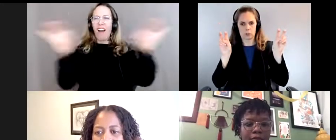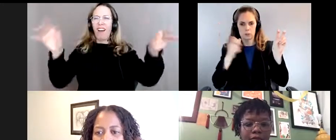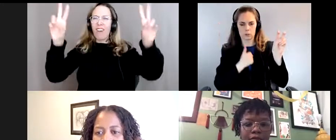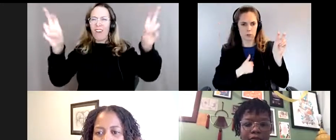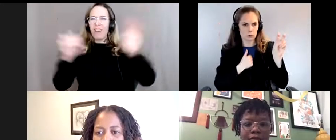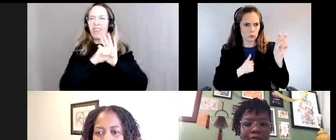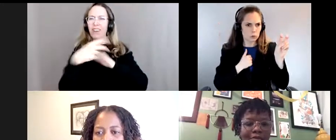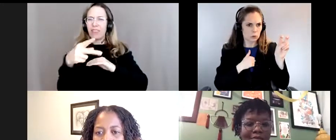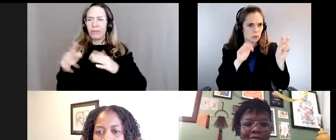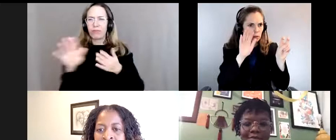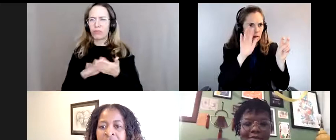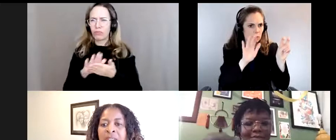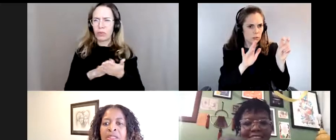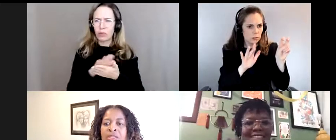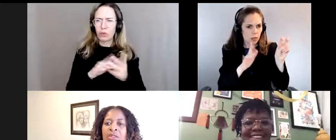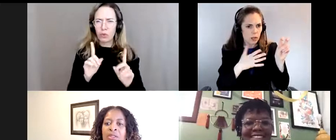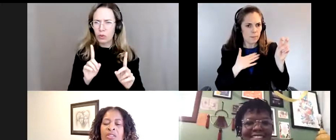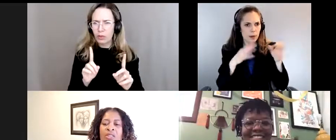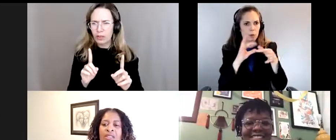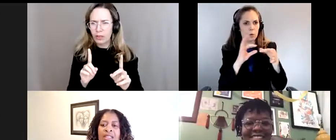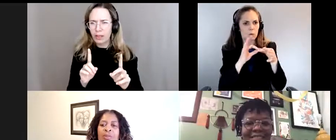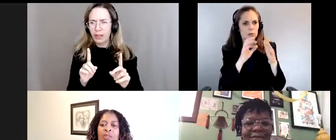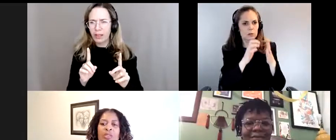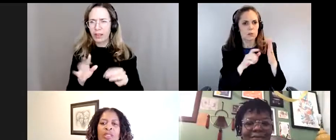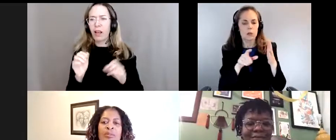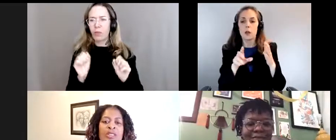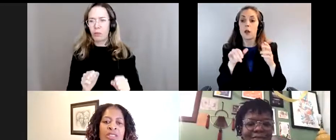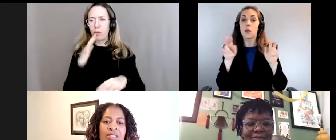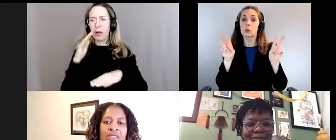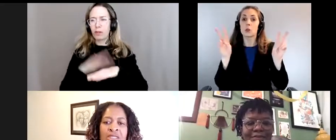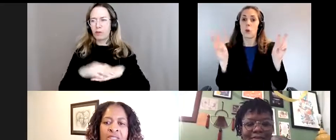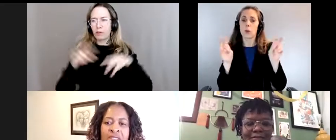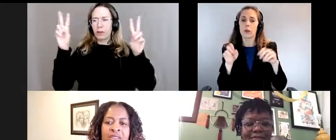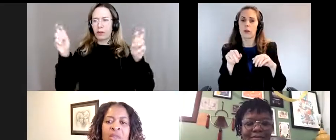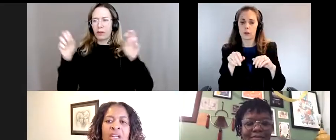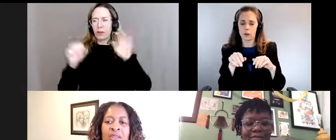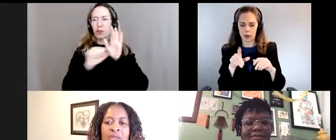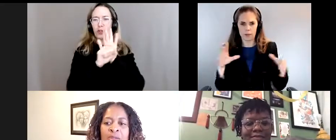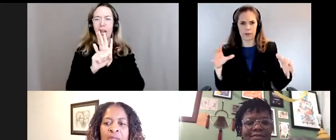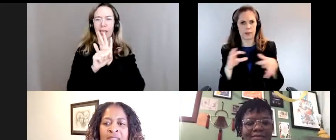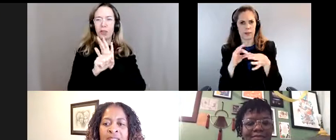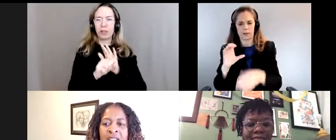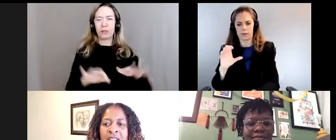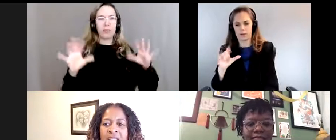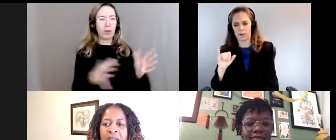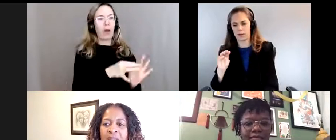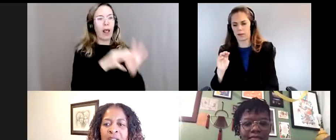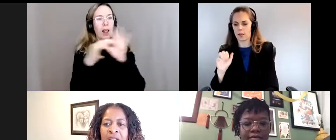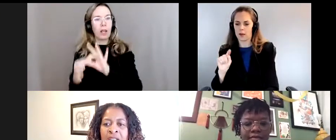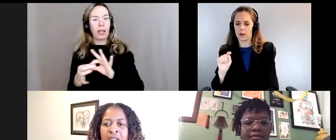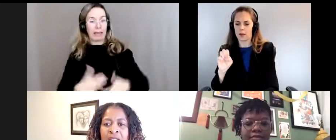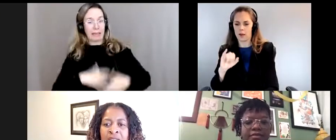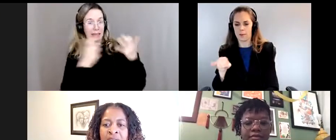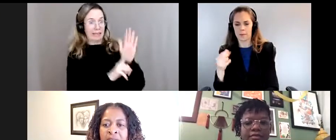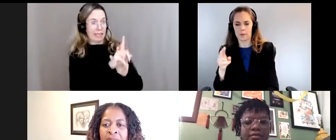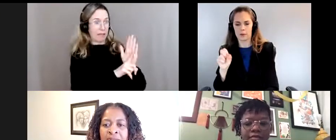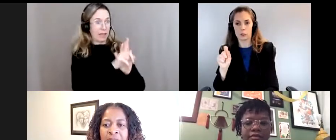Pardon, je regarde mes notes. Parlez-nous du slogan et le lien entre la crise climatique et la